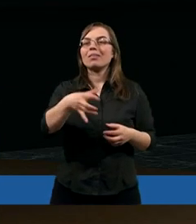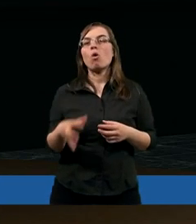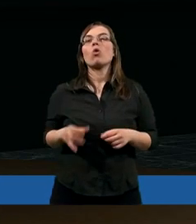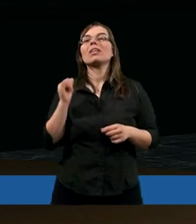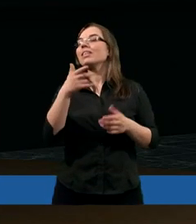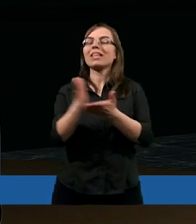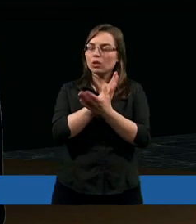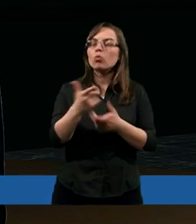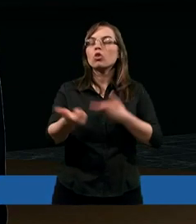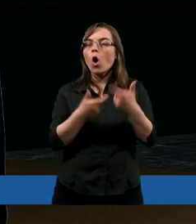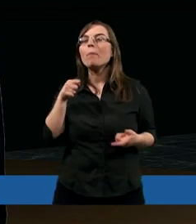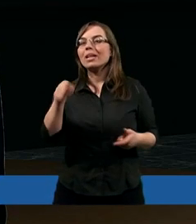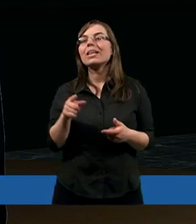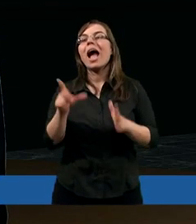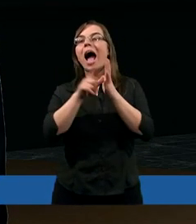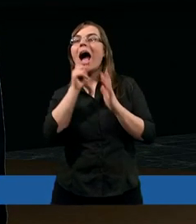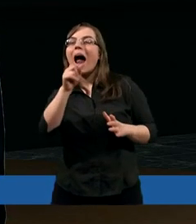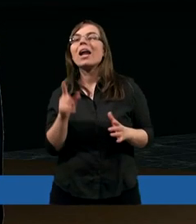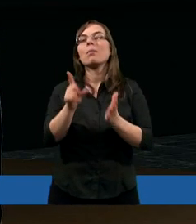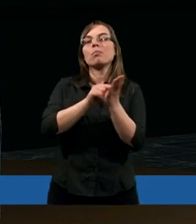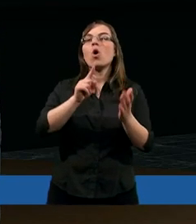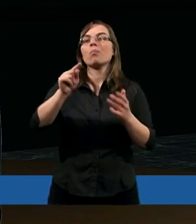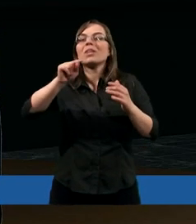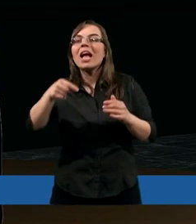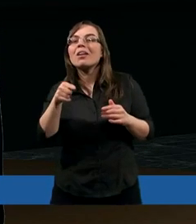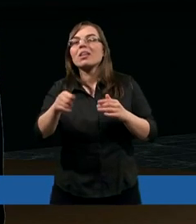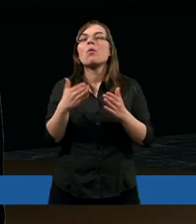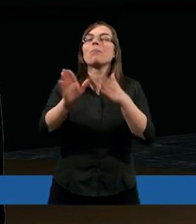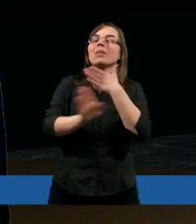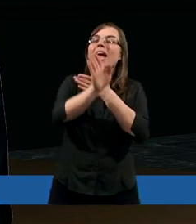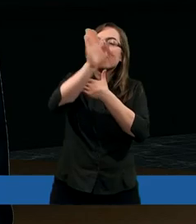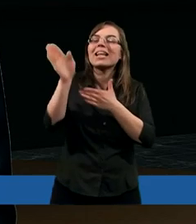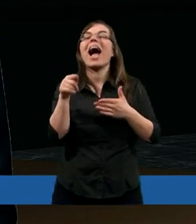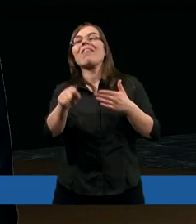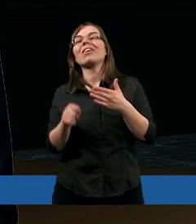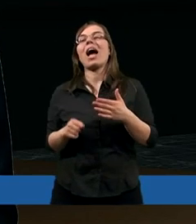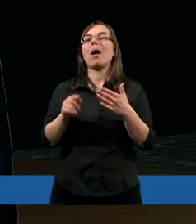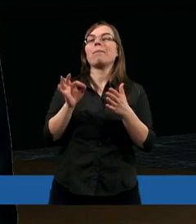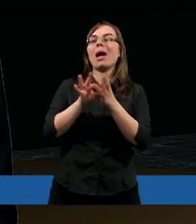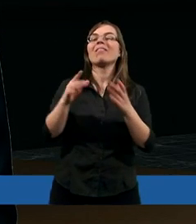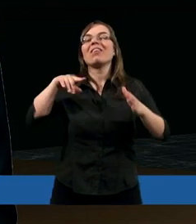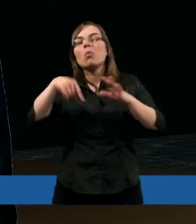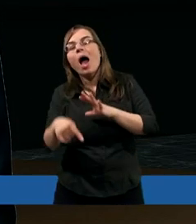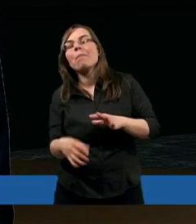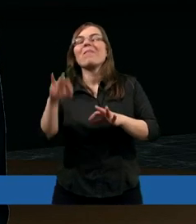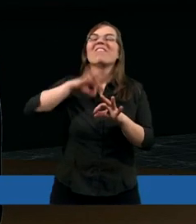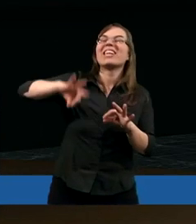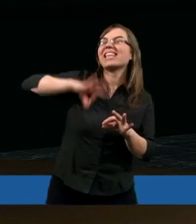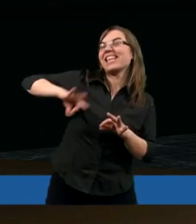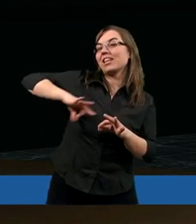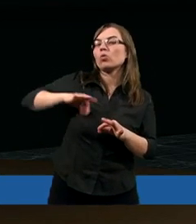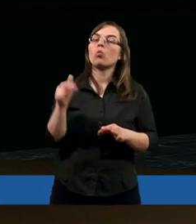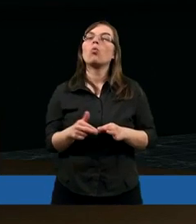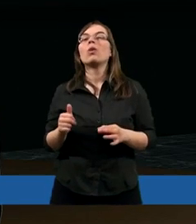robili, ale Piotr po przecinku przeciwstawia tą postawę ucisku i gnębienia, wyzysku,